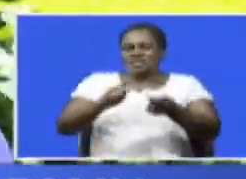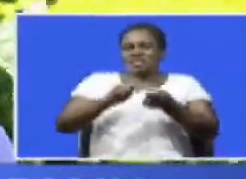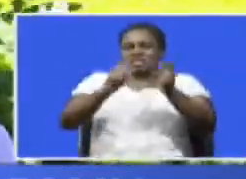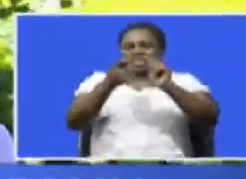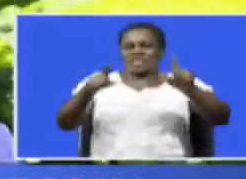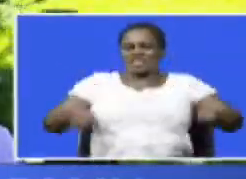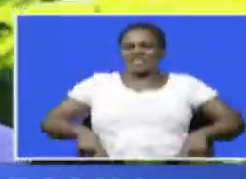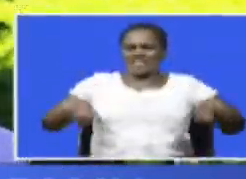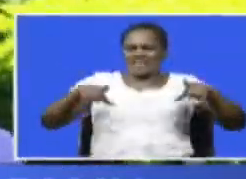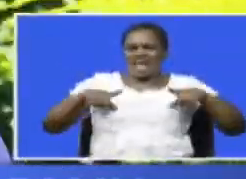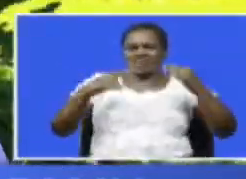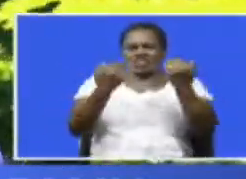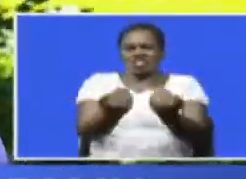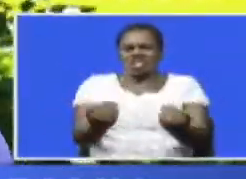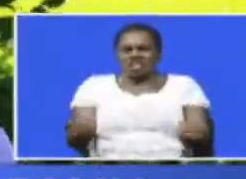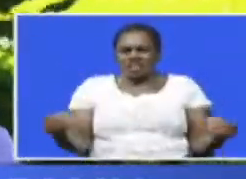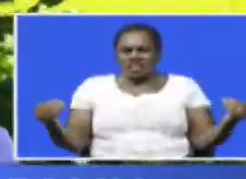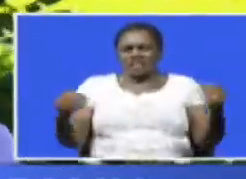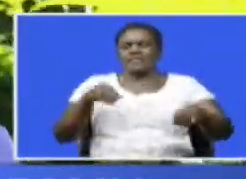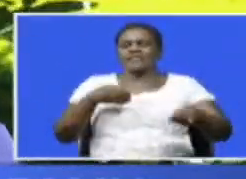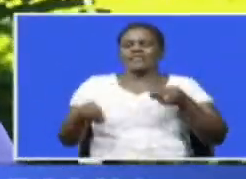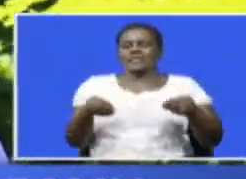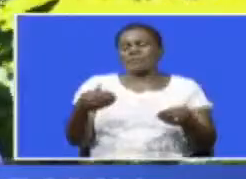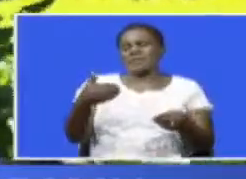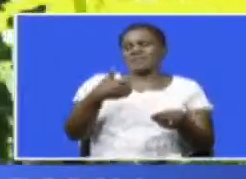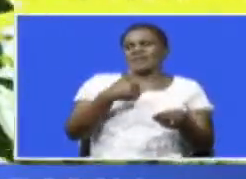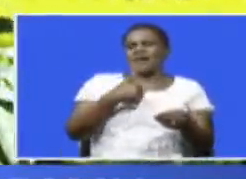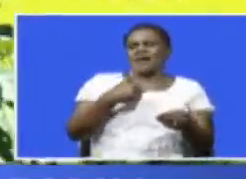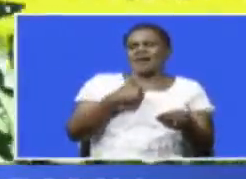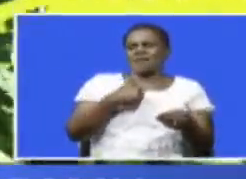Mbukumatia Mbukumatia Mbukumatia